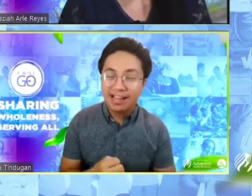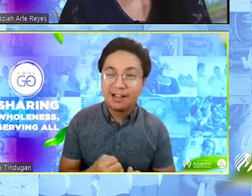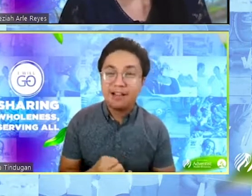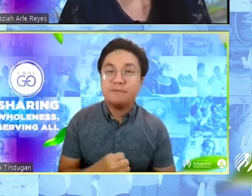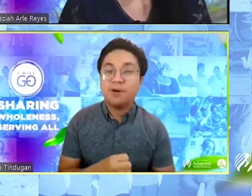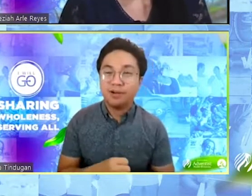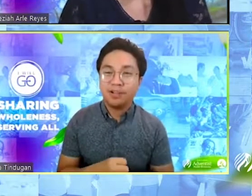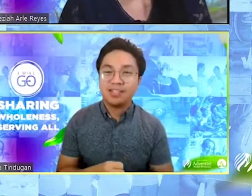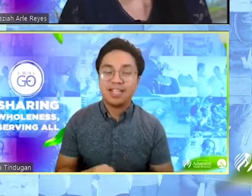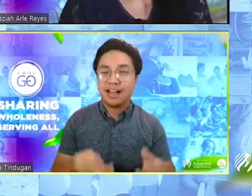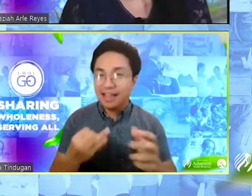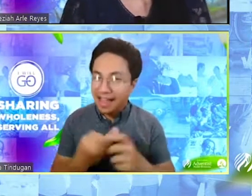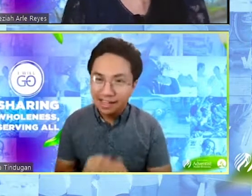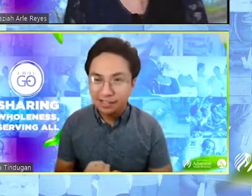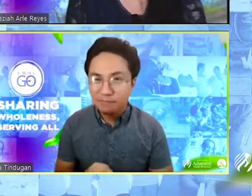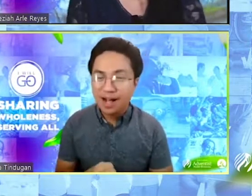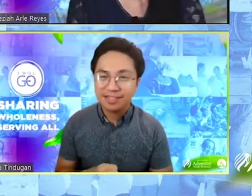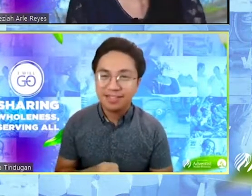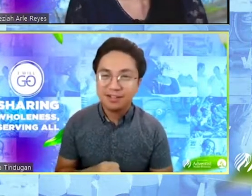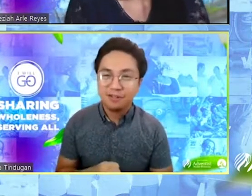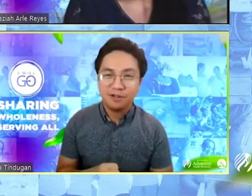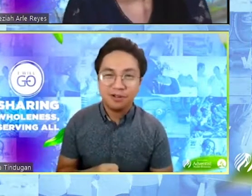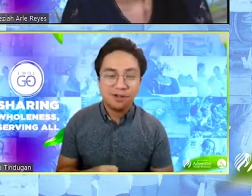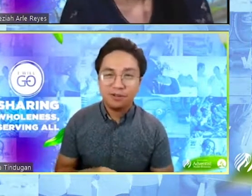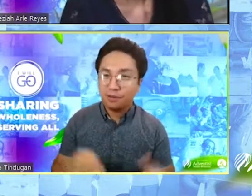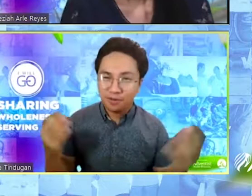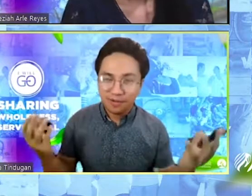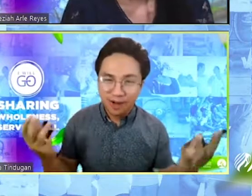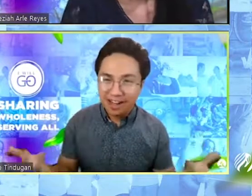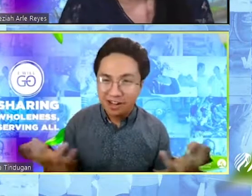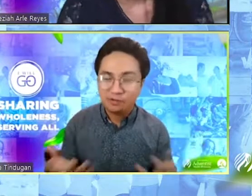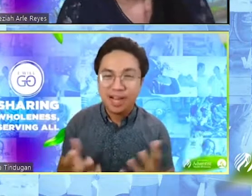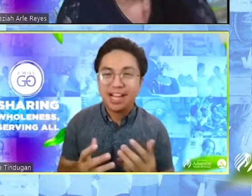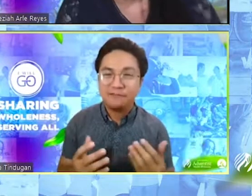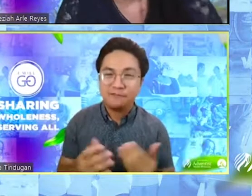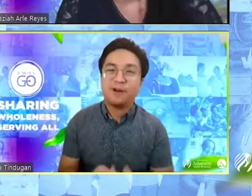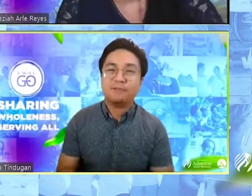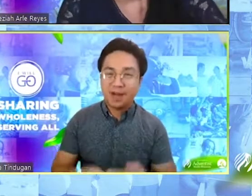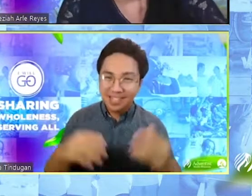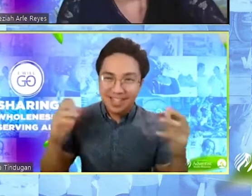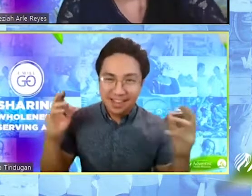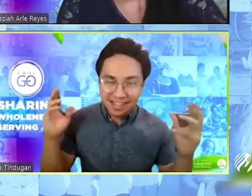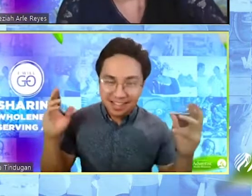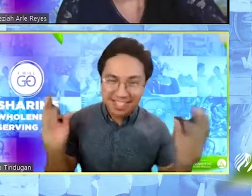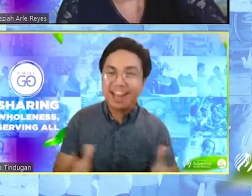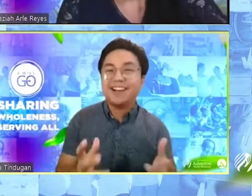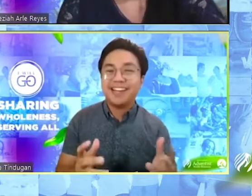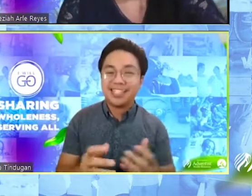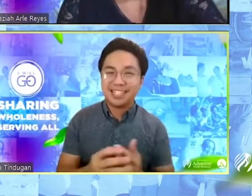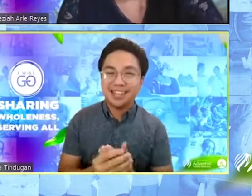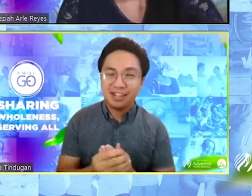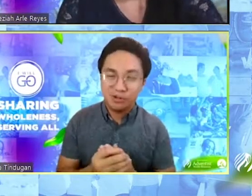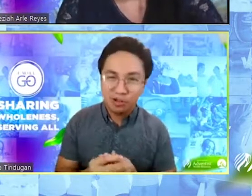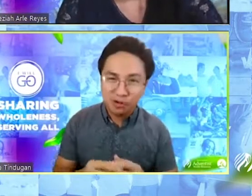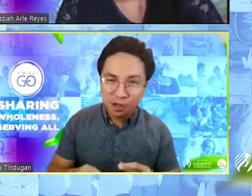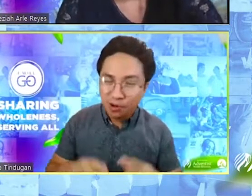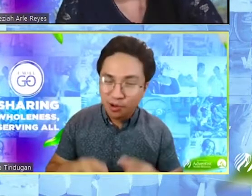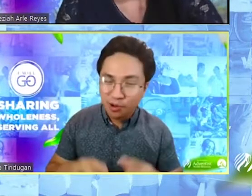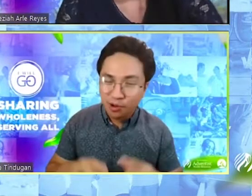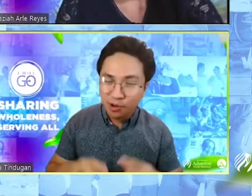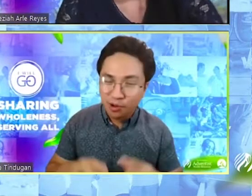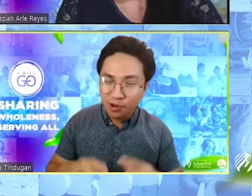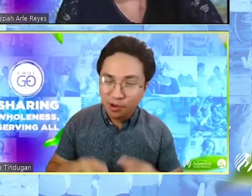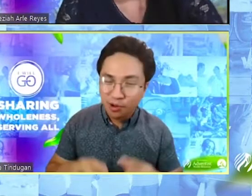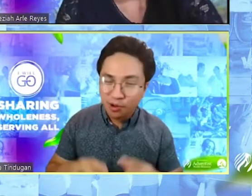and more on sa health past. So what are you waiting for? Please share this to